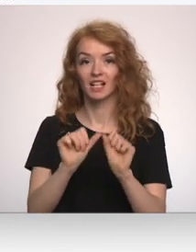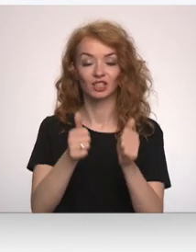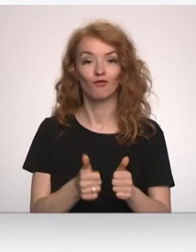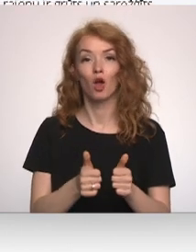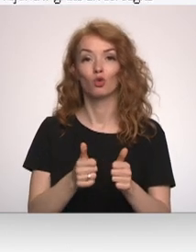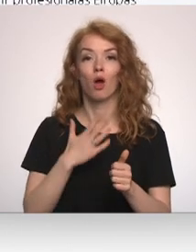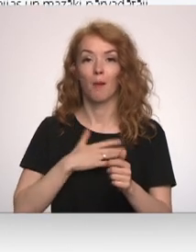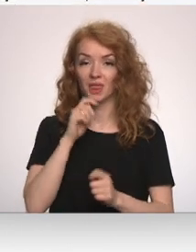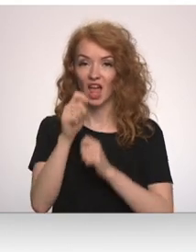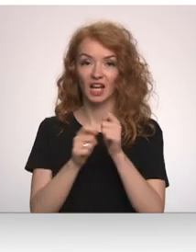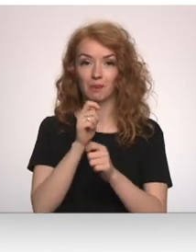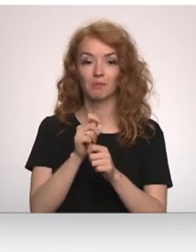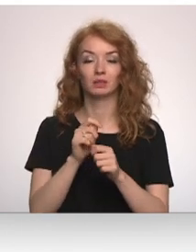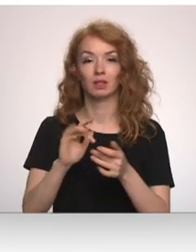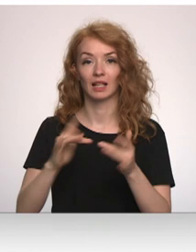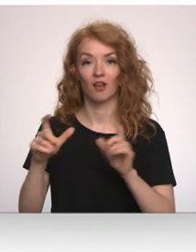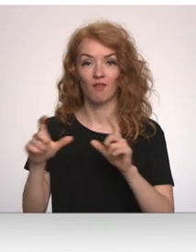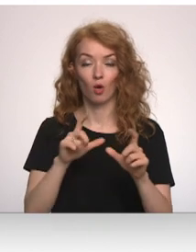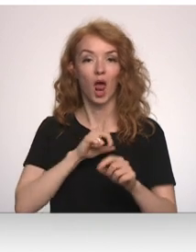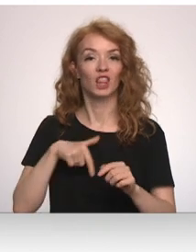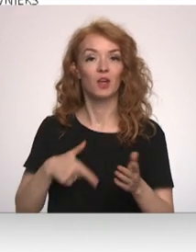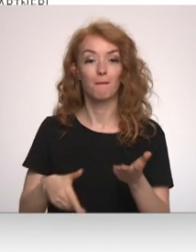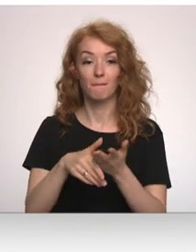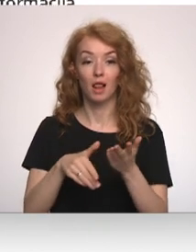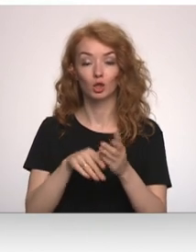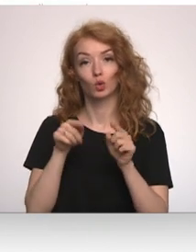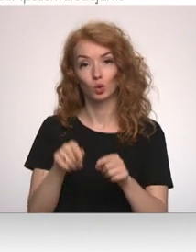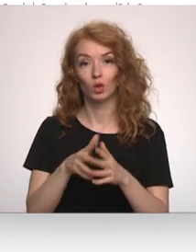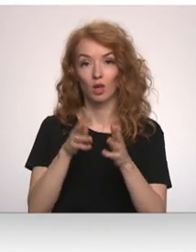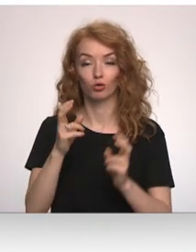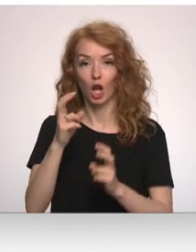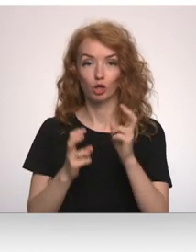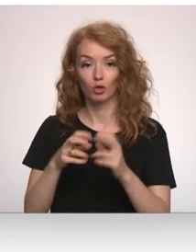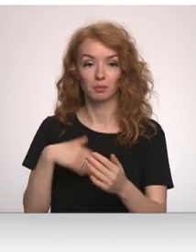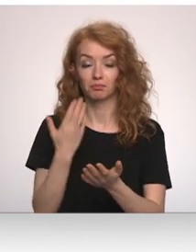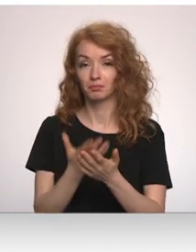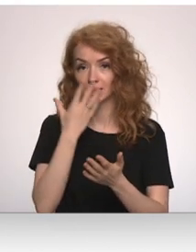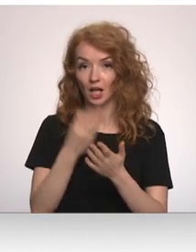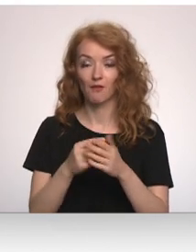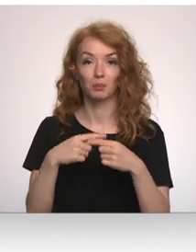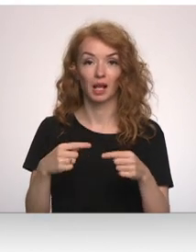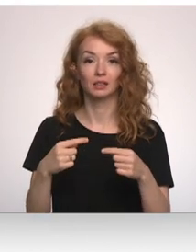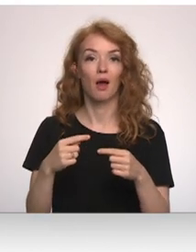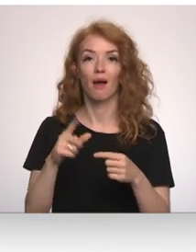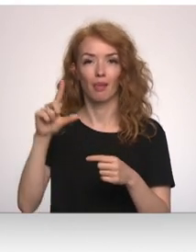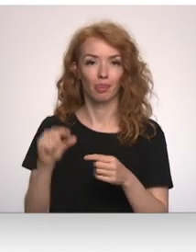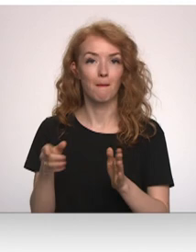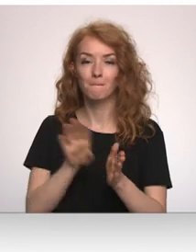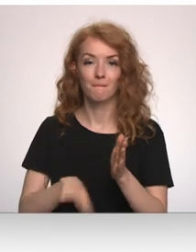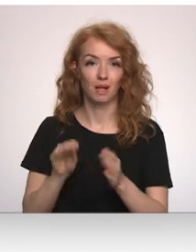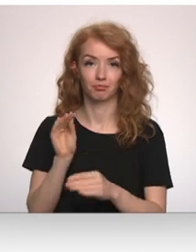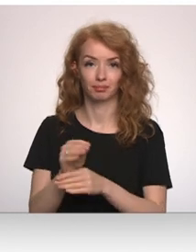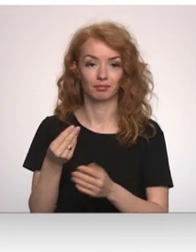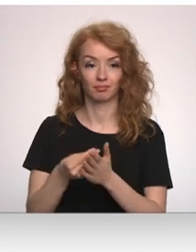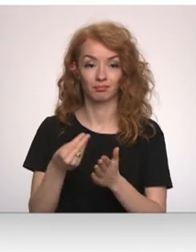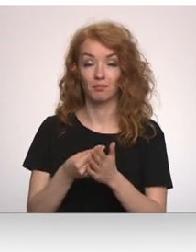izveidojas labdarības internetu veikalu Latvija palīdz, kurā vairāk mūsu valsts ražotāji piedāvā savas preces par pašizmaksu bez uzcenojuma.